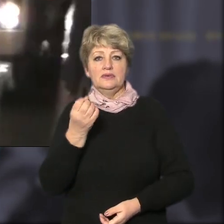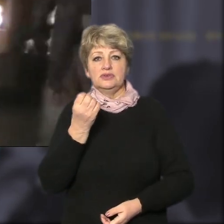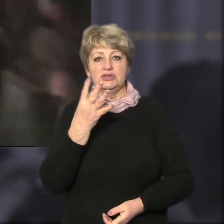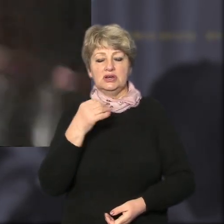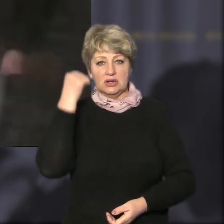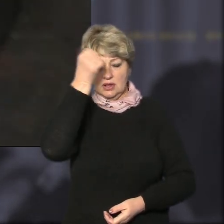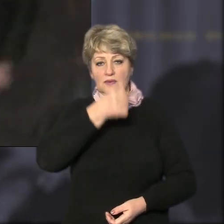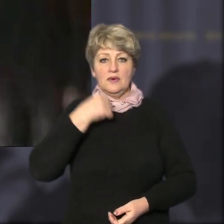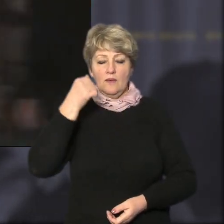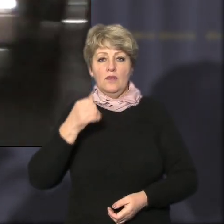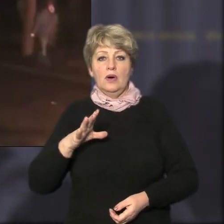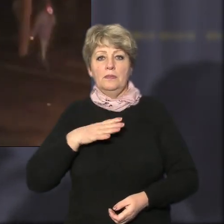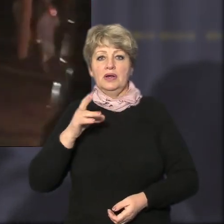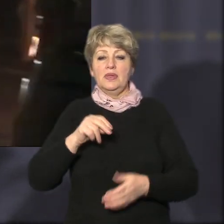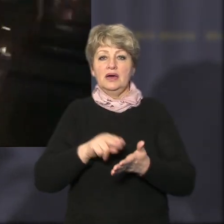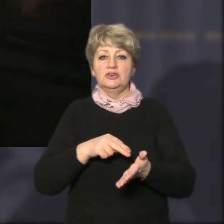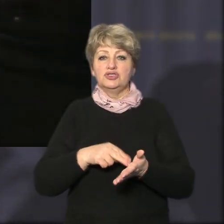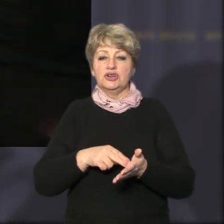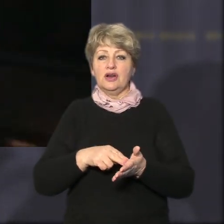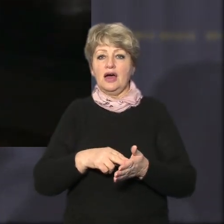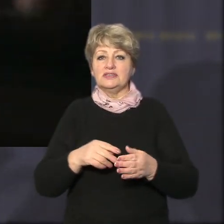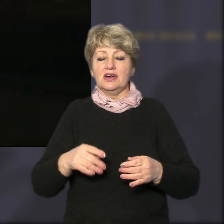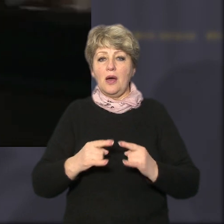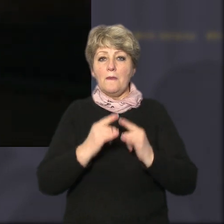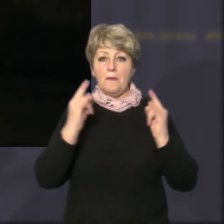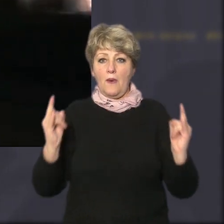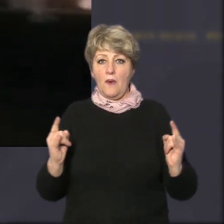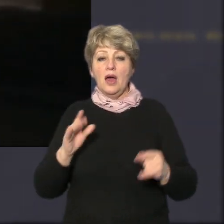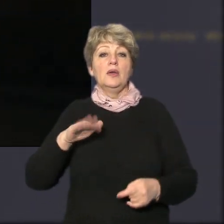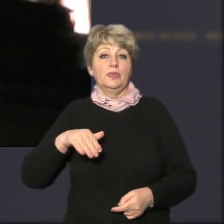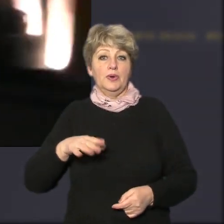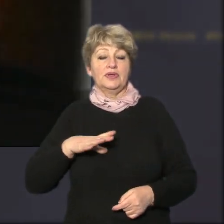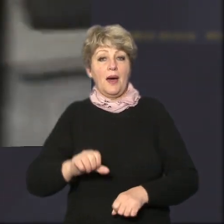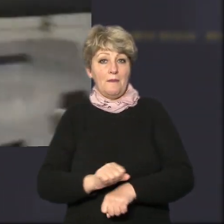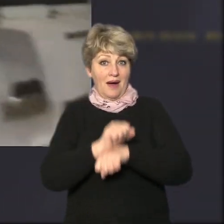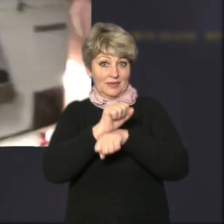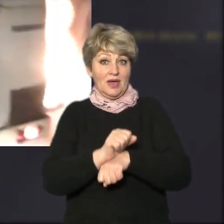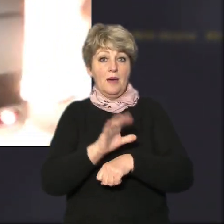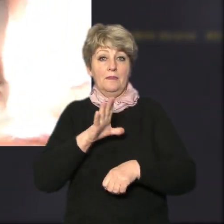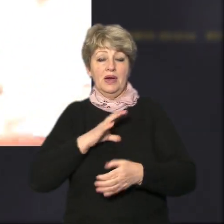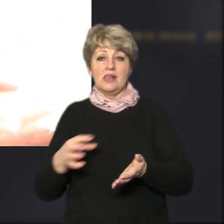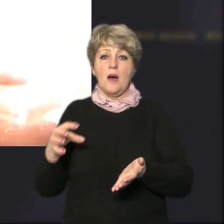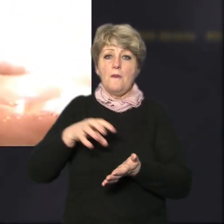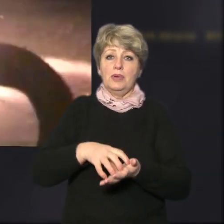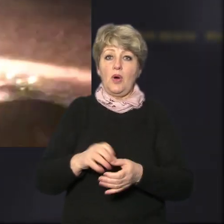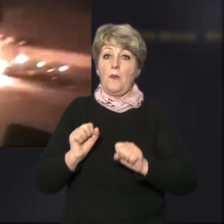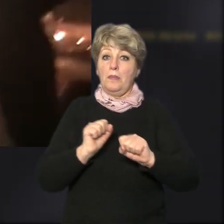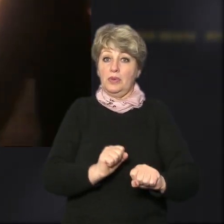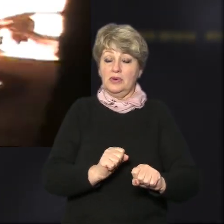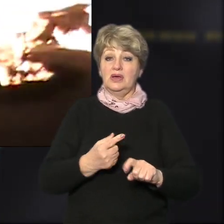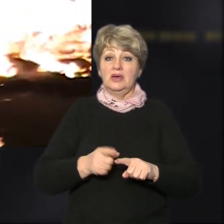у лютому 2014-го тоді майданівці облаштували там блокпост думали що цієї дороги з Києва їхатимуть тітушки